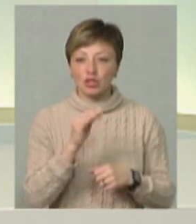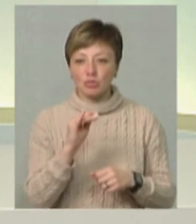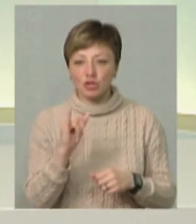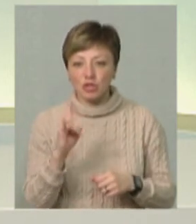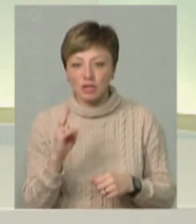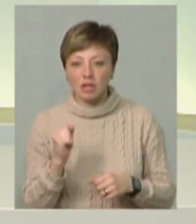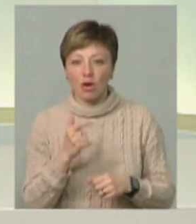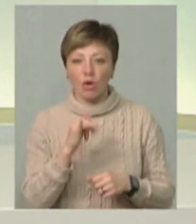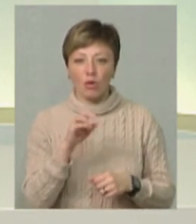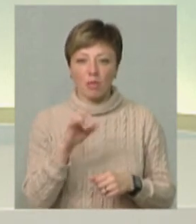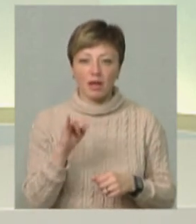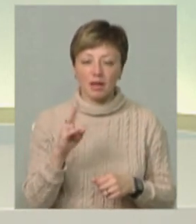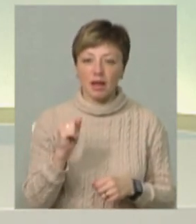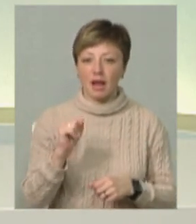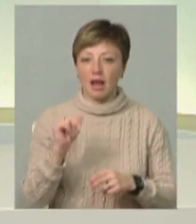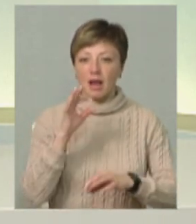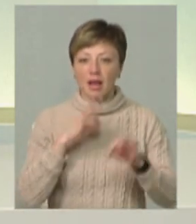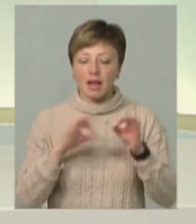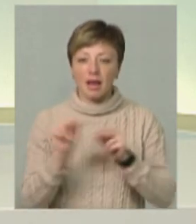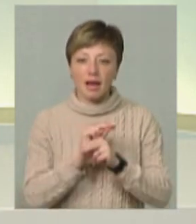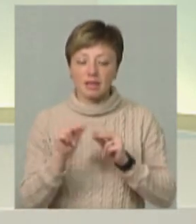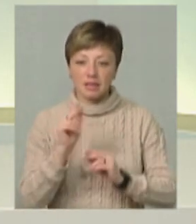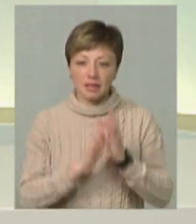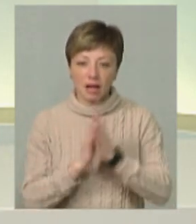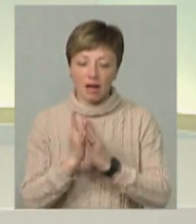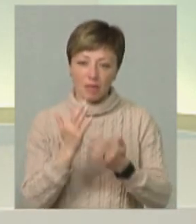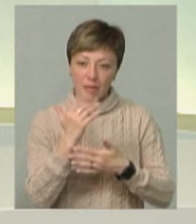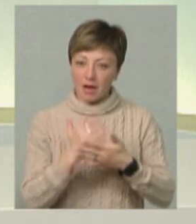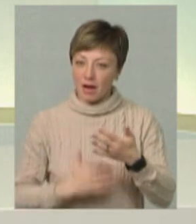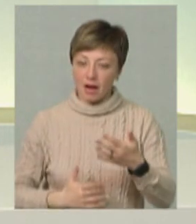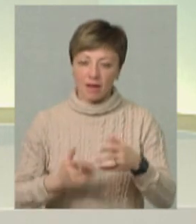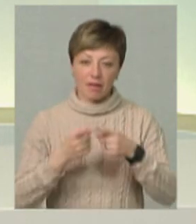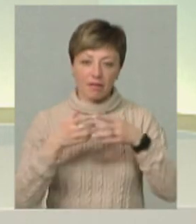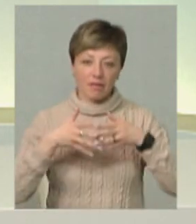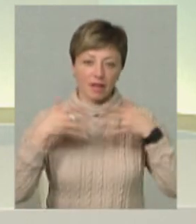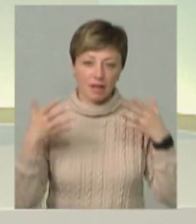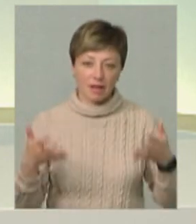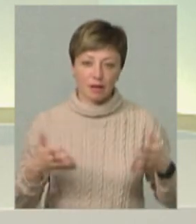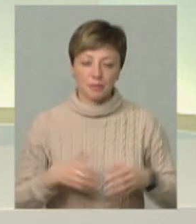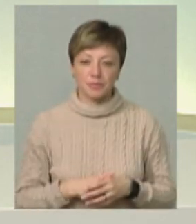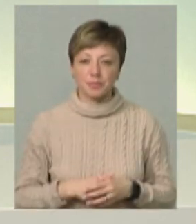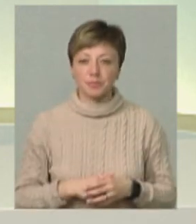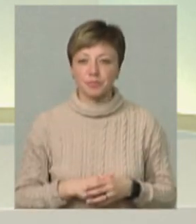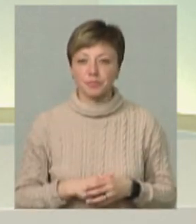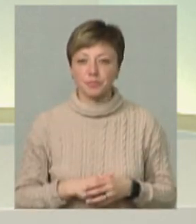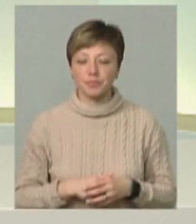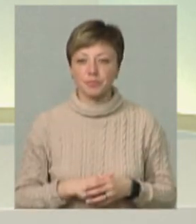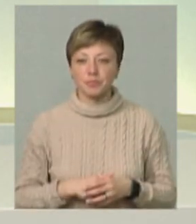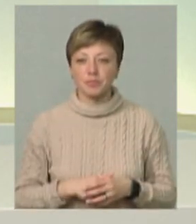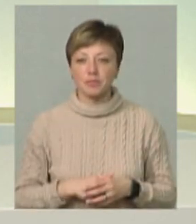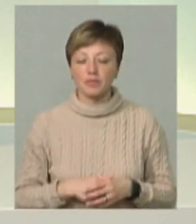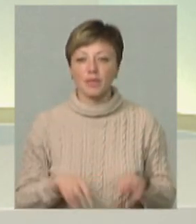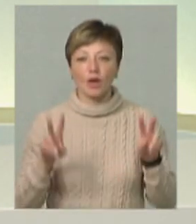горобина, і лікарські трави. Ну, перелік, надзвичайно, є великий. Ось. Тобто,